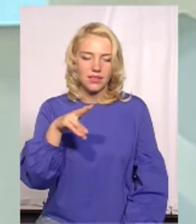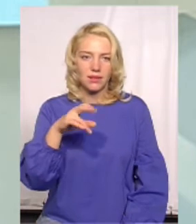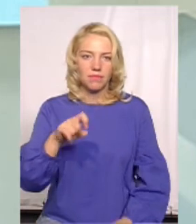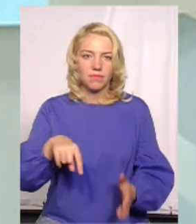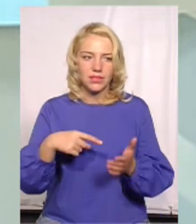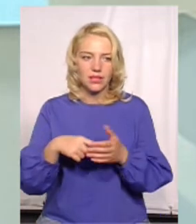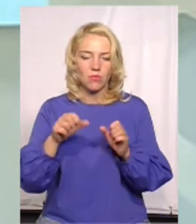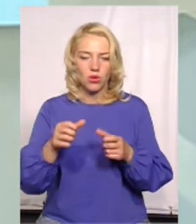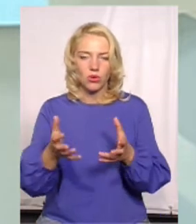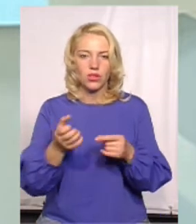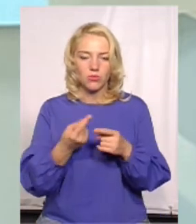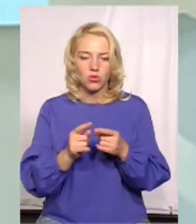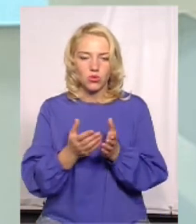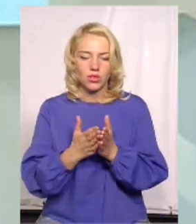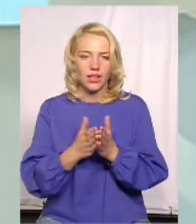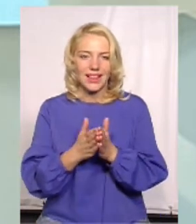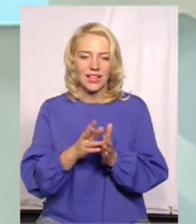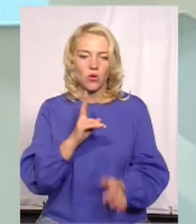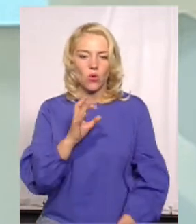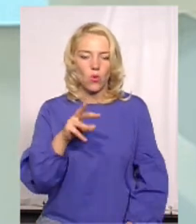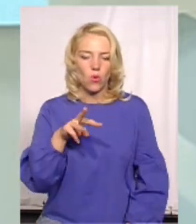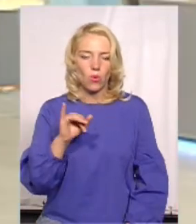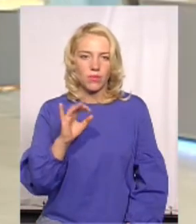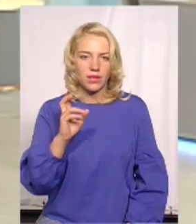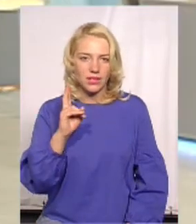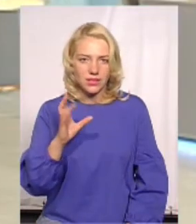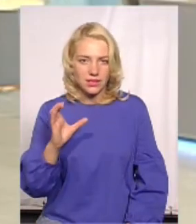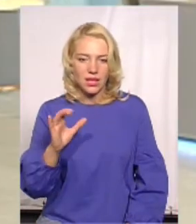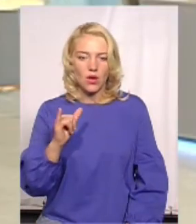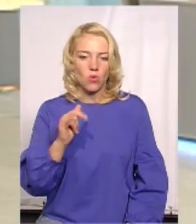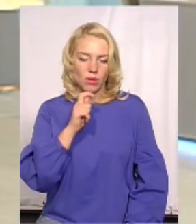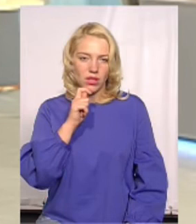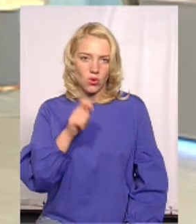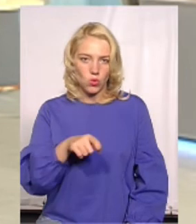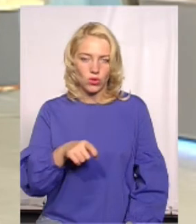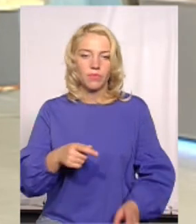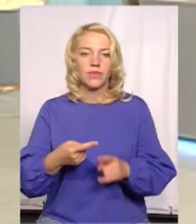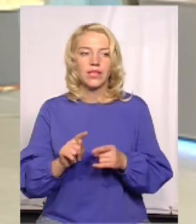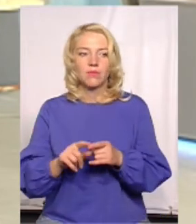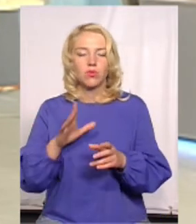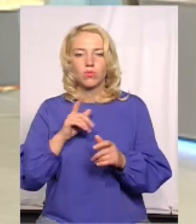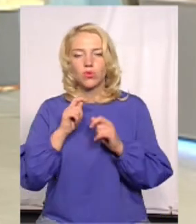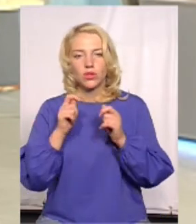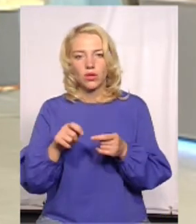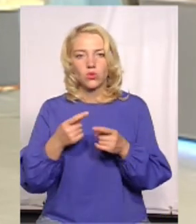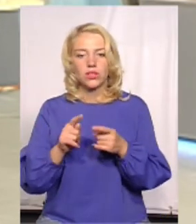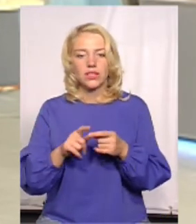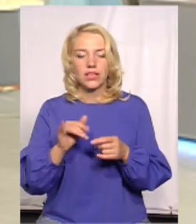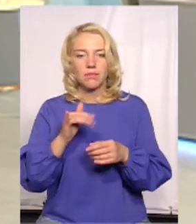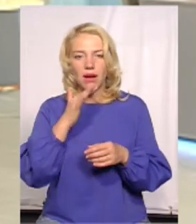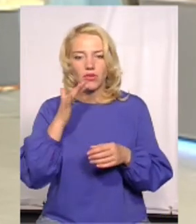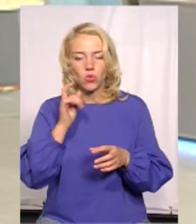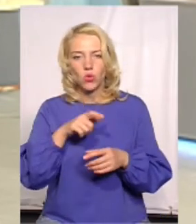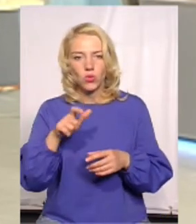коміксу подарунок. А, це був подарунок. Так, там були подарунки, тому що якраз я проводив зустріч, по-перше, дуже багато людей